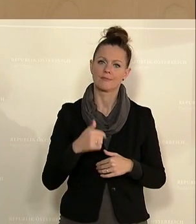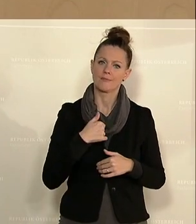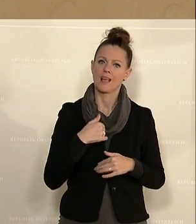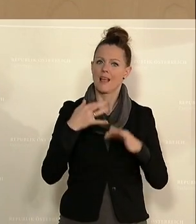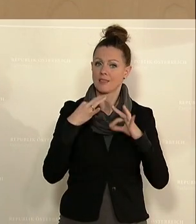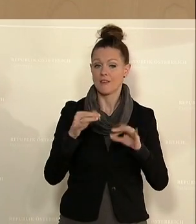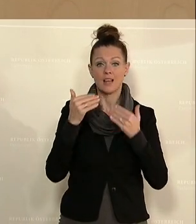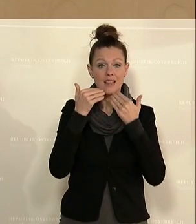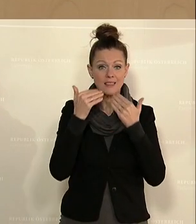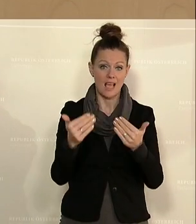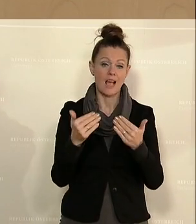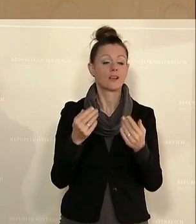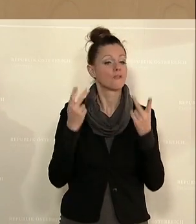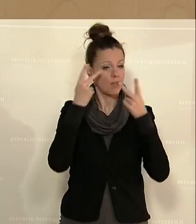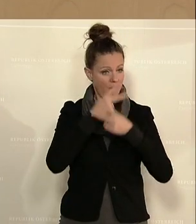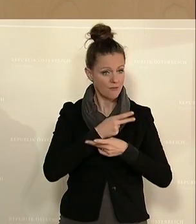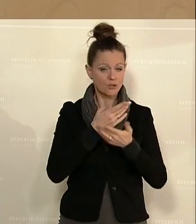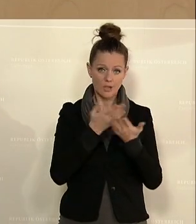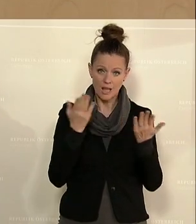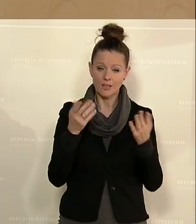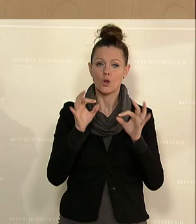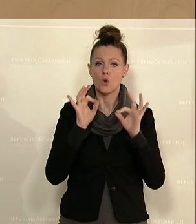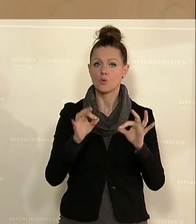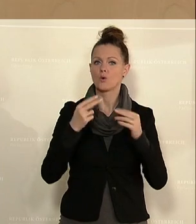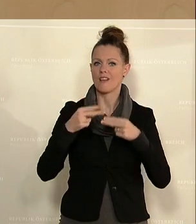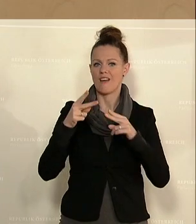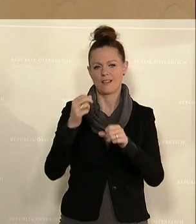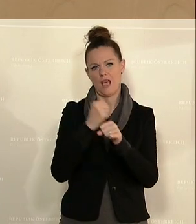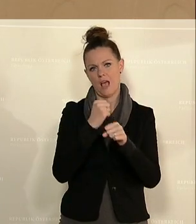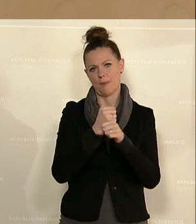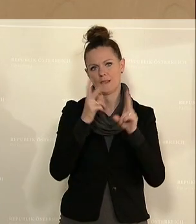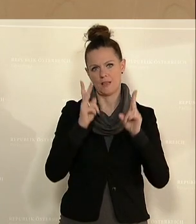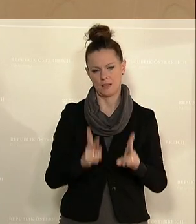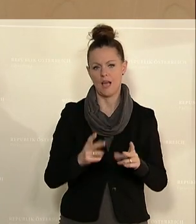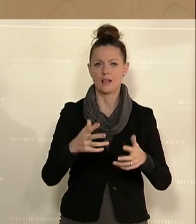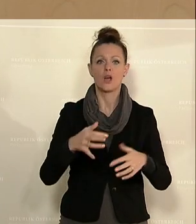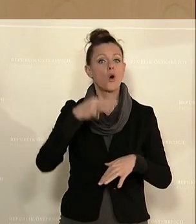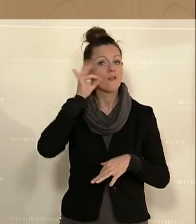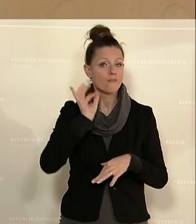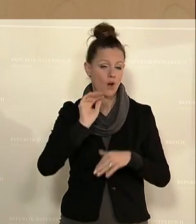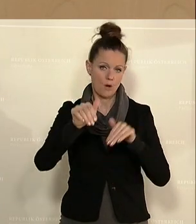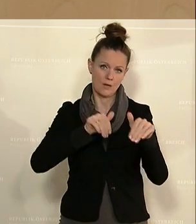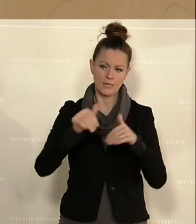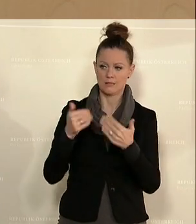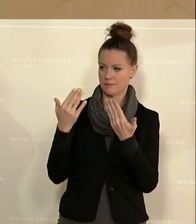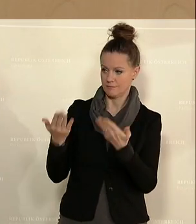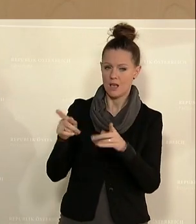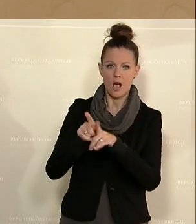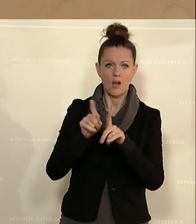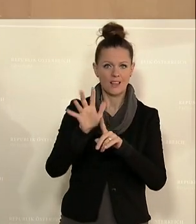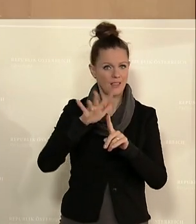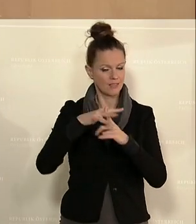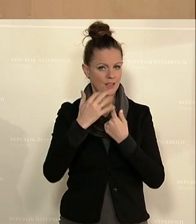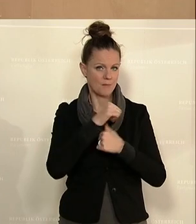bedanken für die Zustimmung, dass auch wieder gut weitergearbeitet werden kann und Frau Ministerin, Ihnen auch mit Ihrem Team